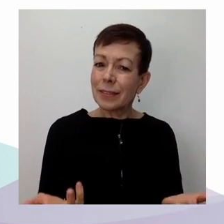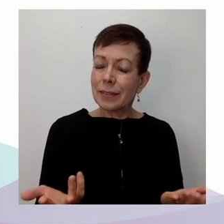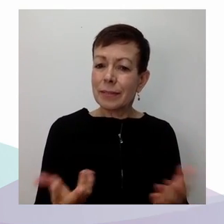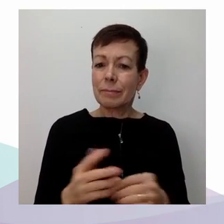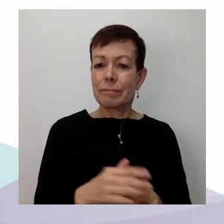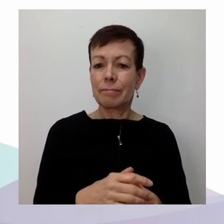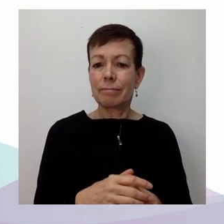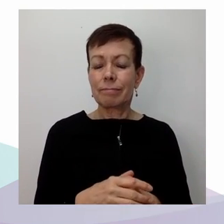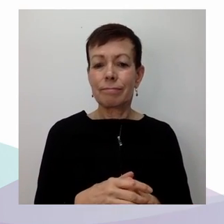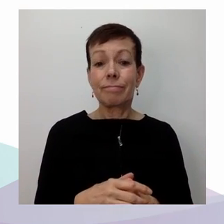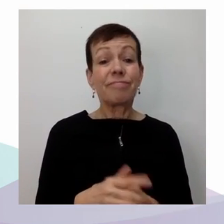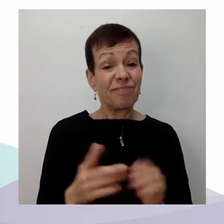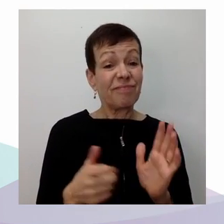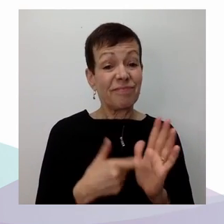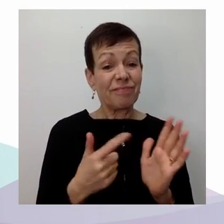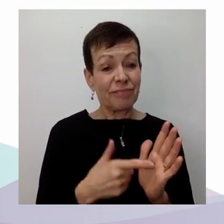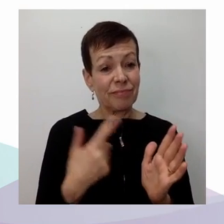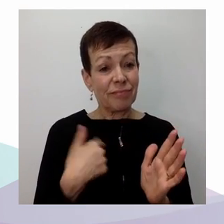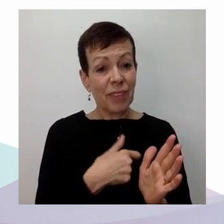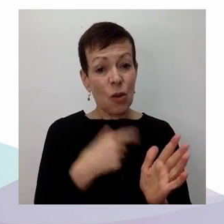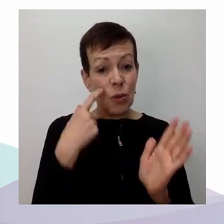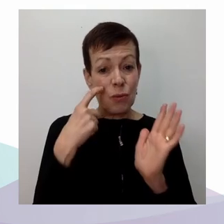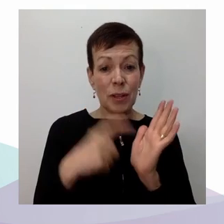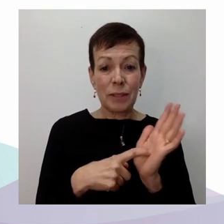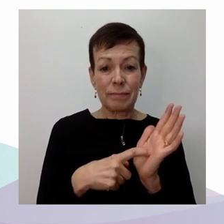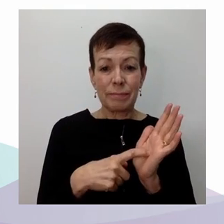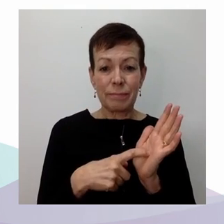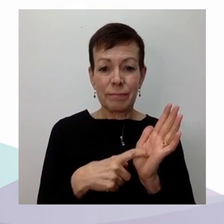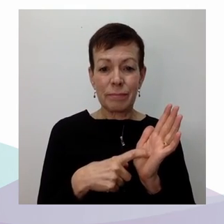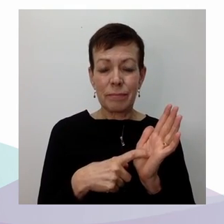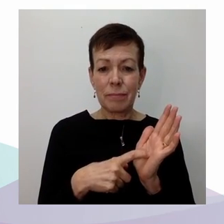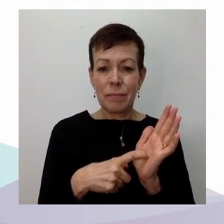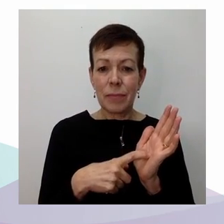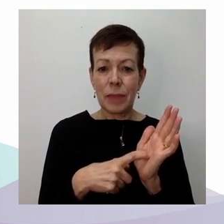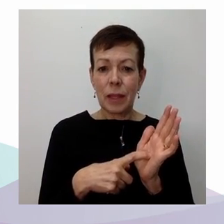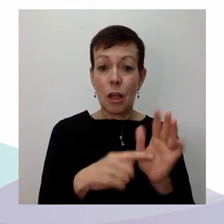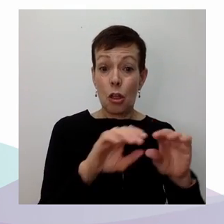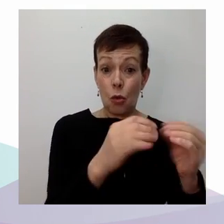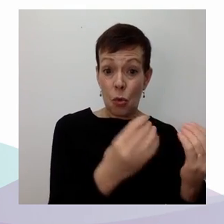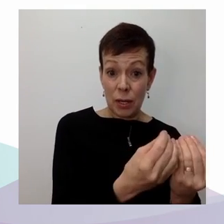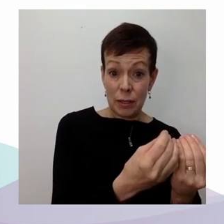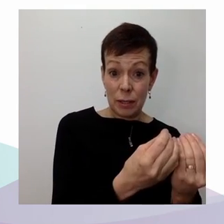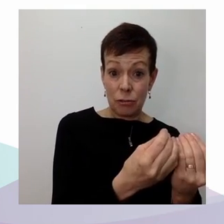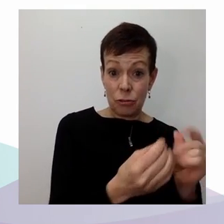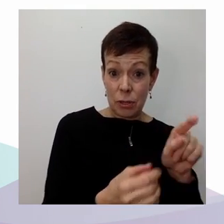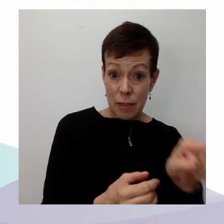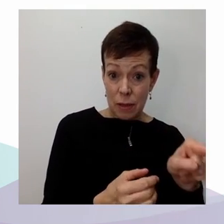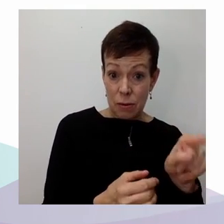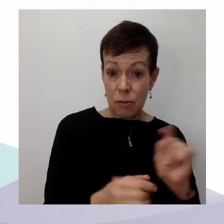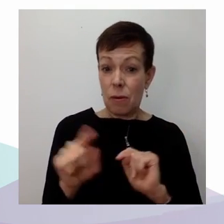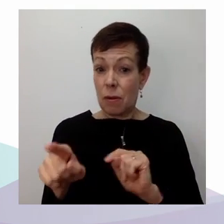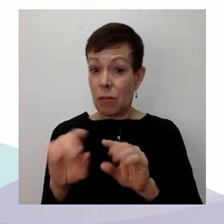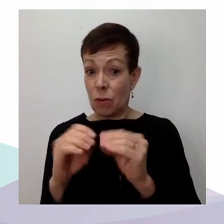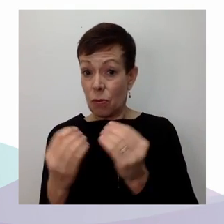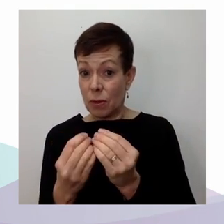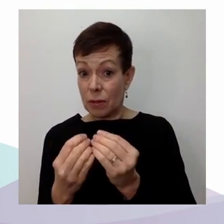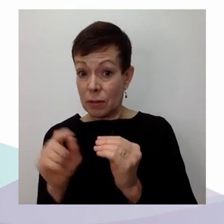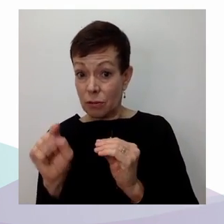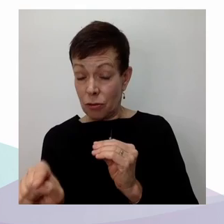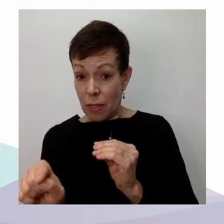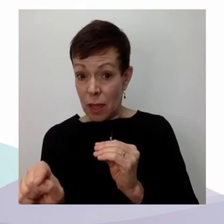les relations qui se soudent entre les organismes communautaires et l'État peuvent avoir un impact,